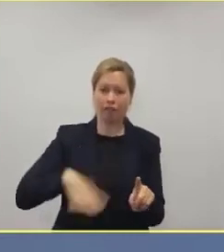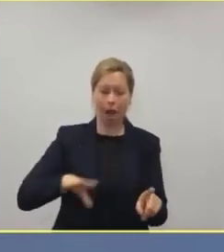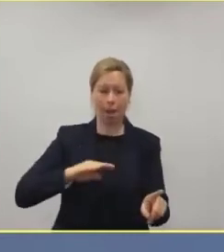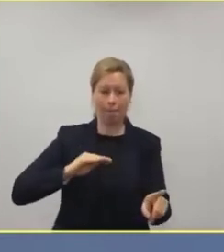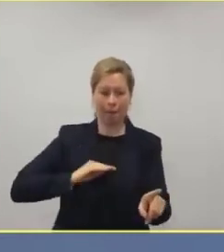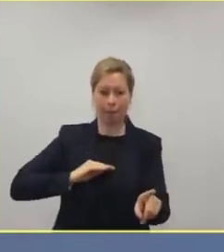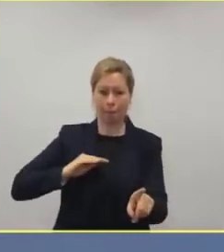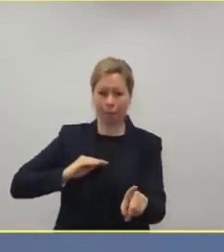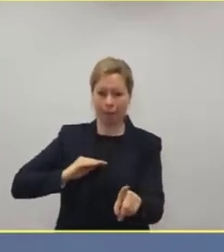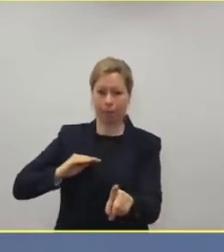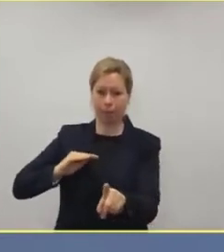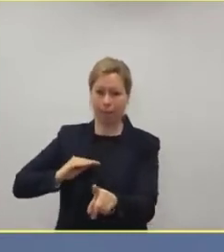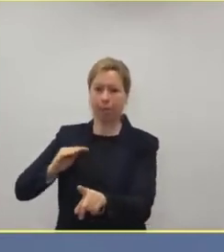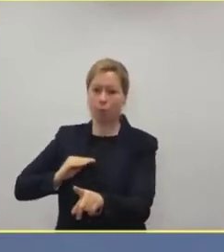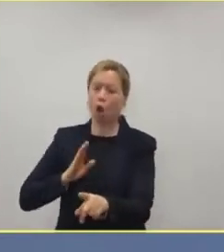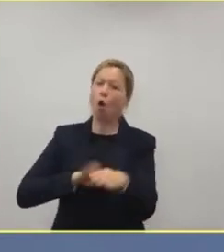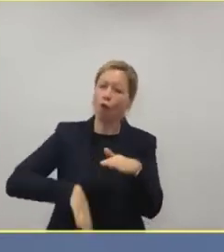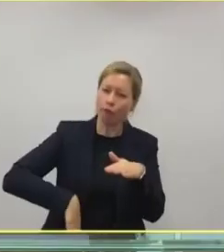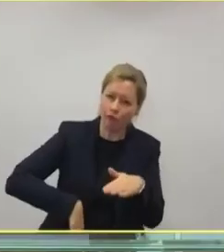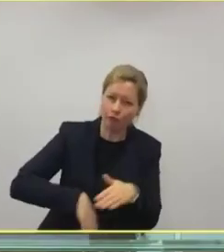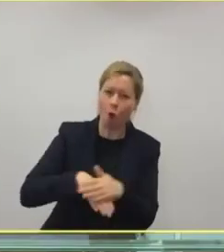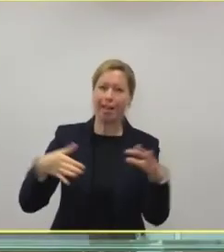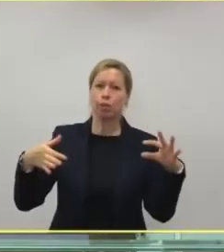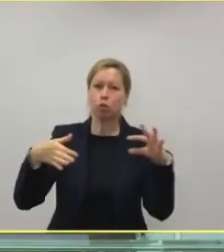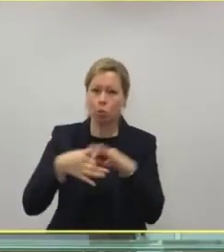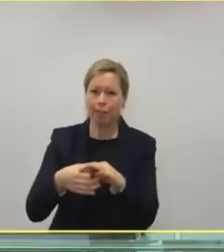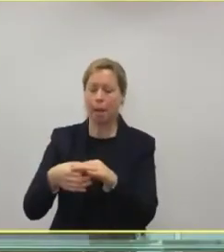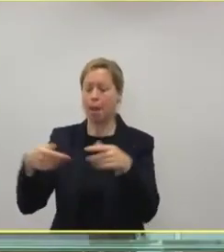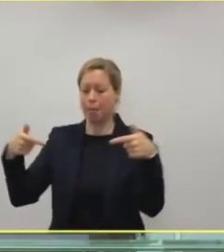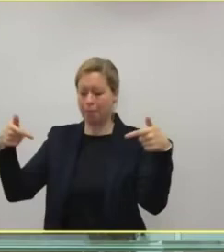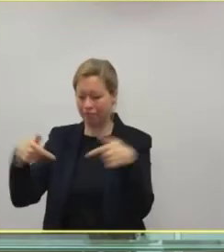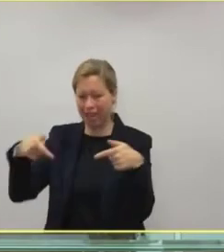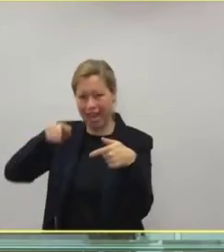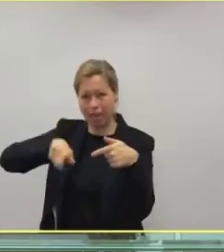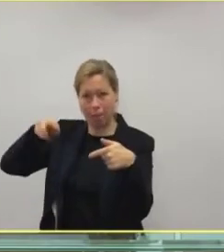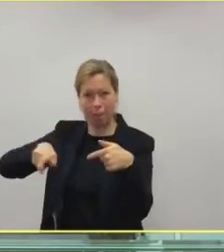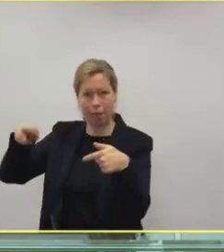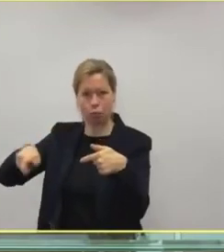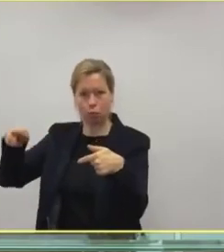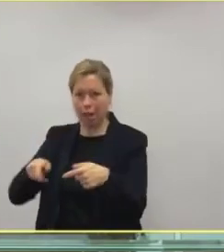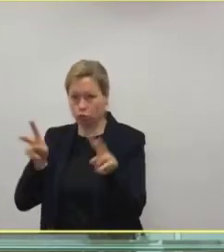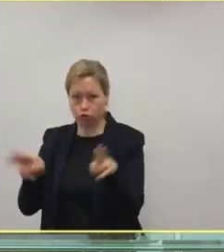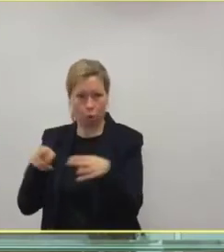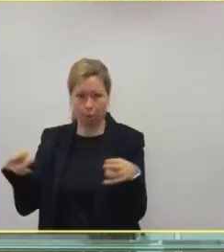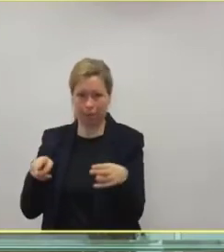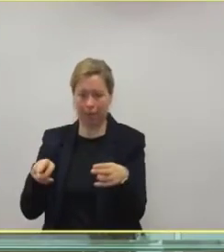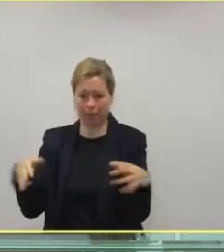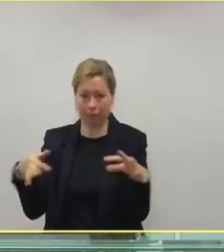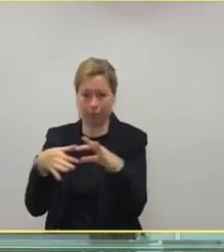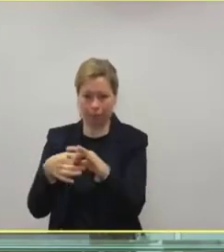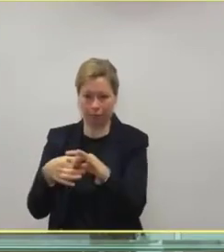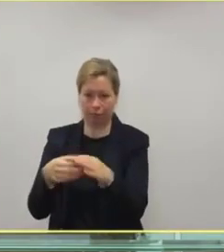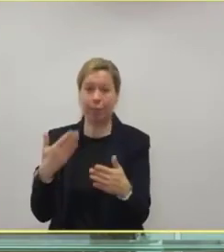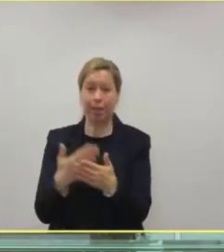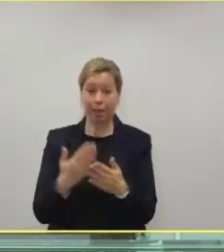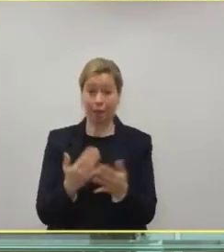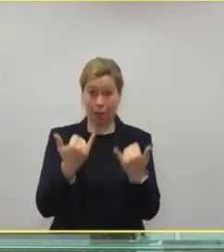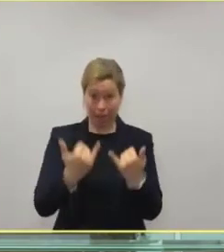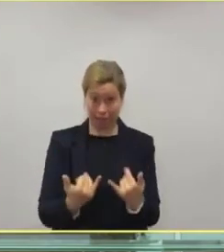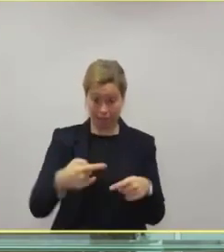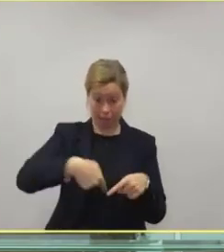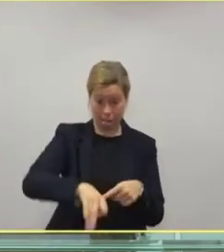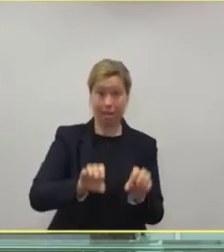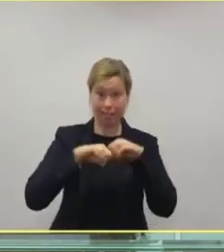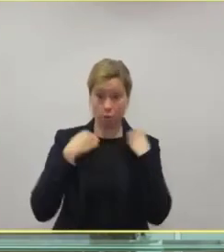nicht in vollem Umfang bepflegbar. Und das heißt automatisch ist es ganz einfach so, wenn wir mehr Covid-19-Patienten im